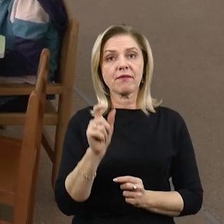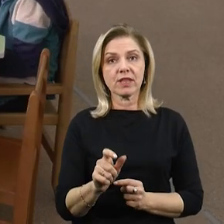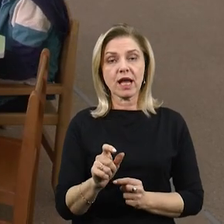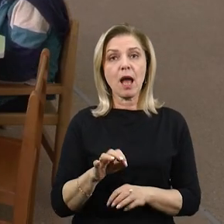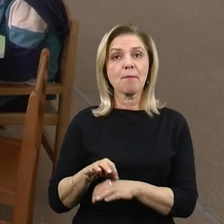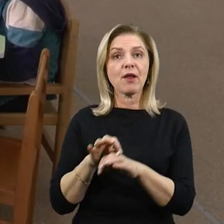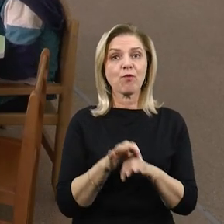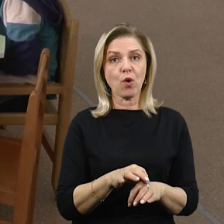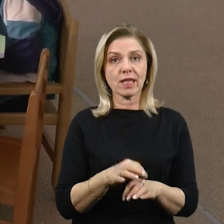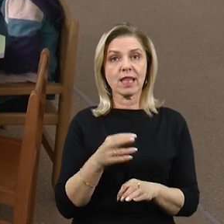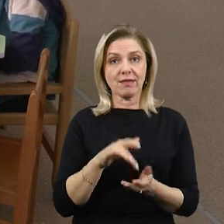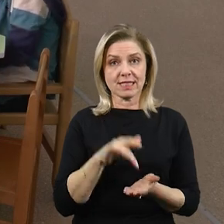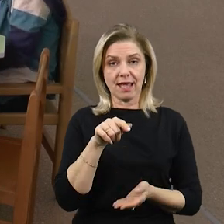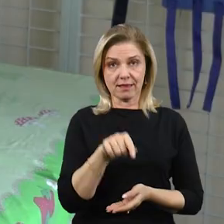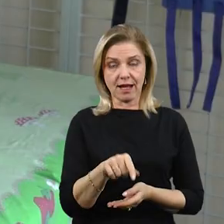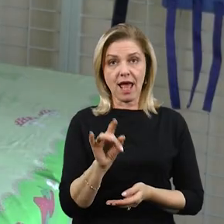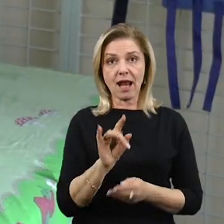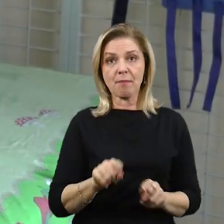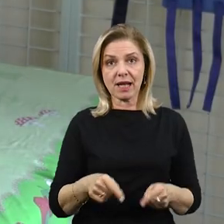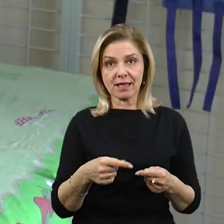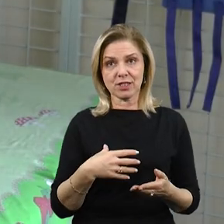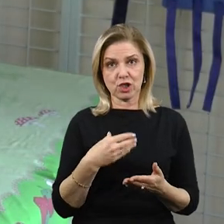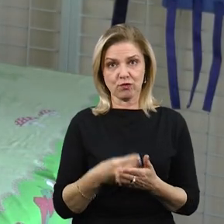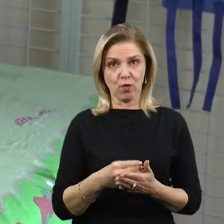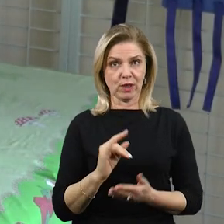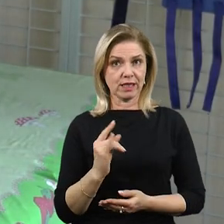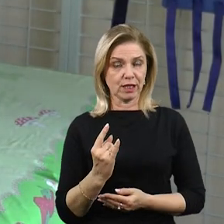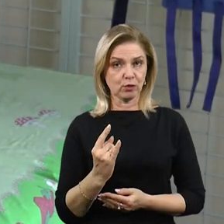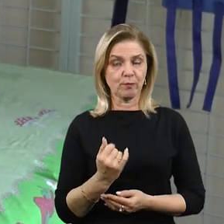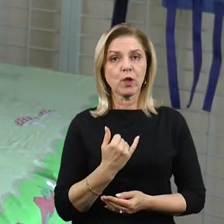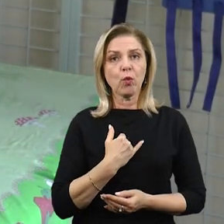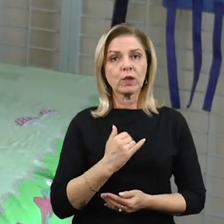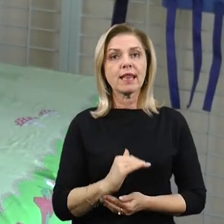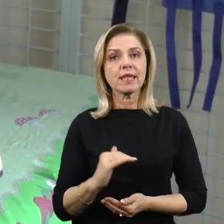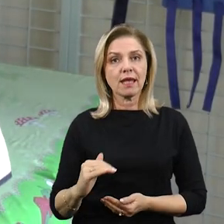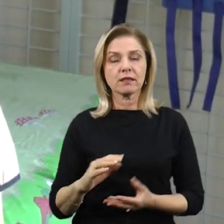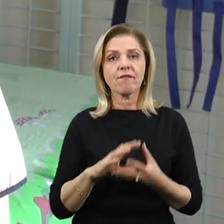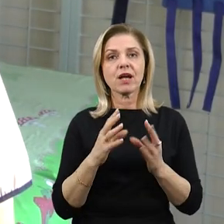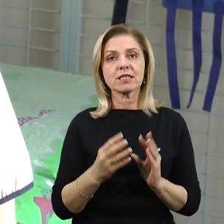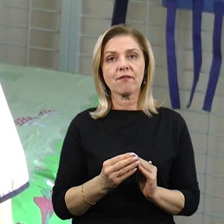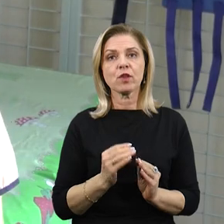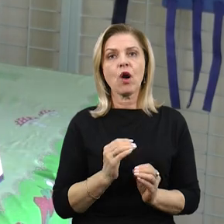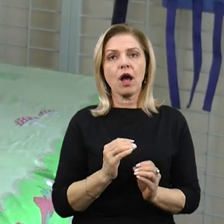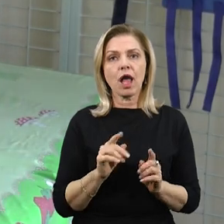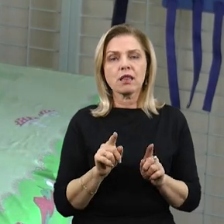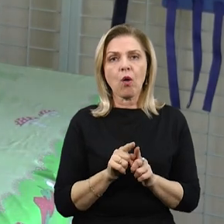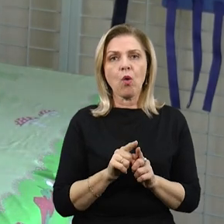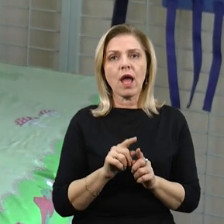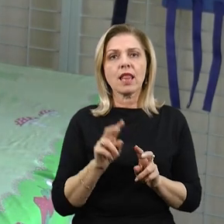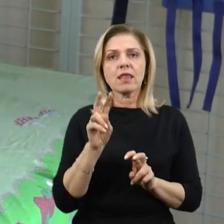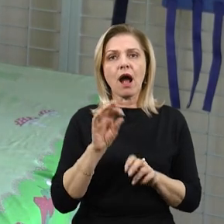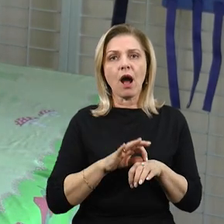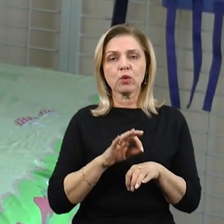до центру для реабілітації свою дитину. У нас дітки в основному працюють з такими діагнозами, як